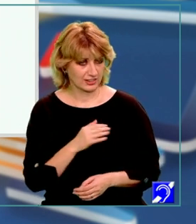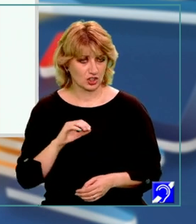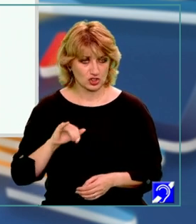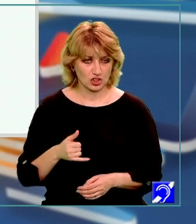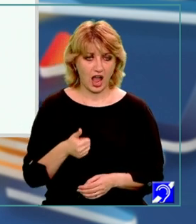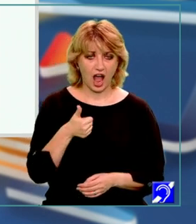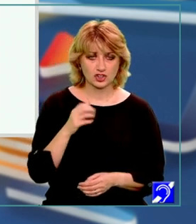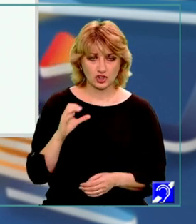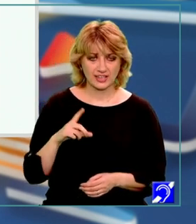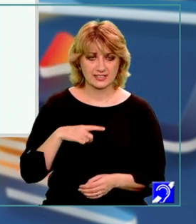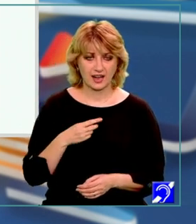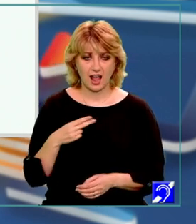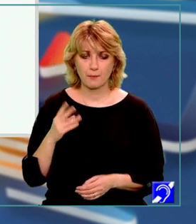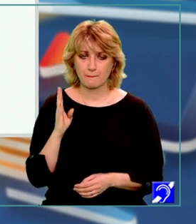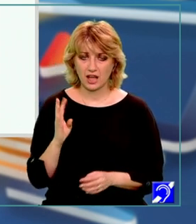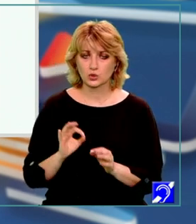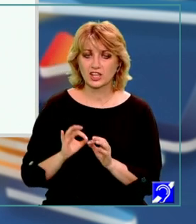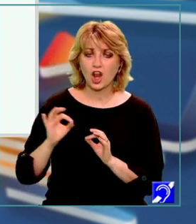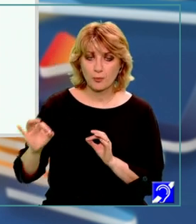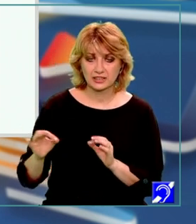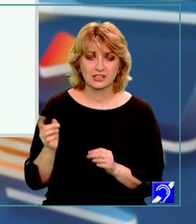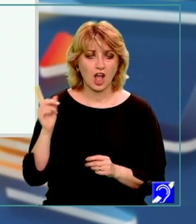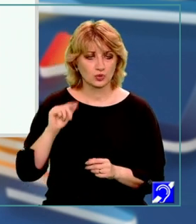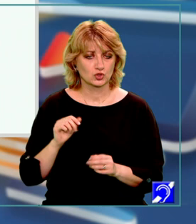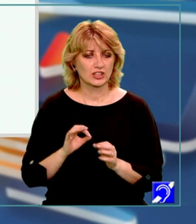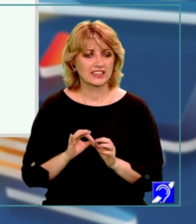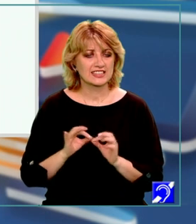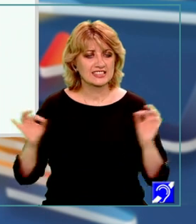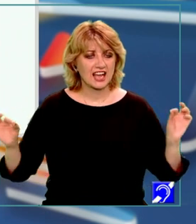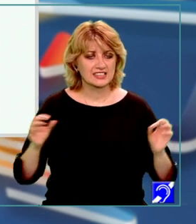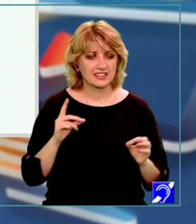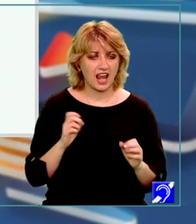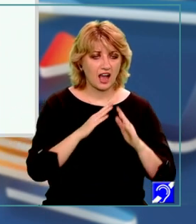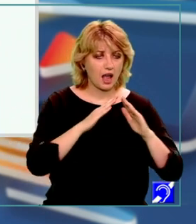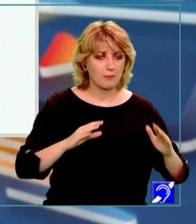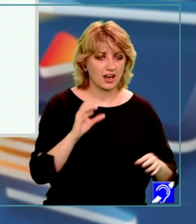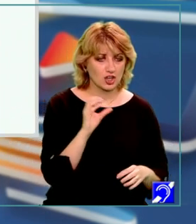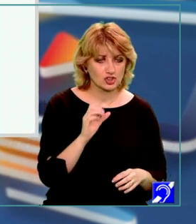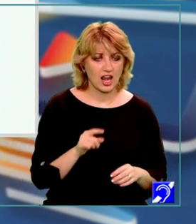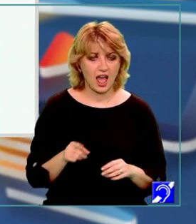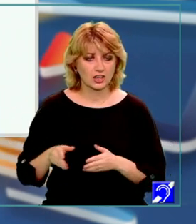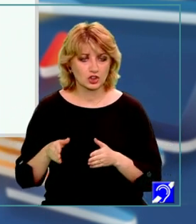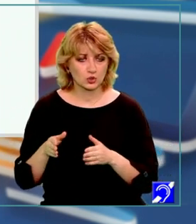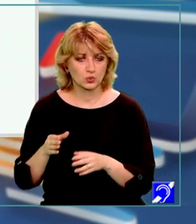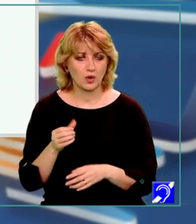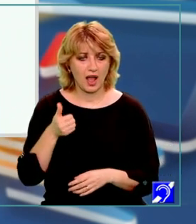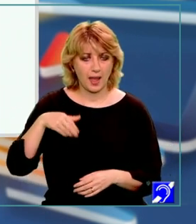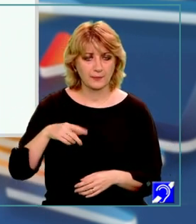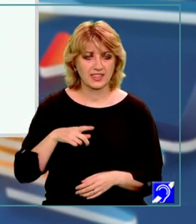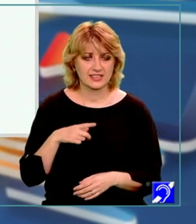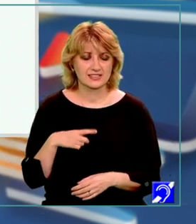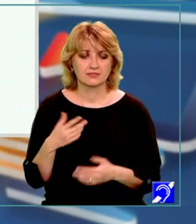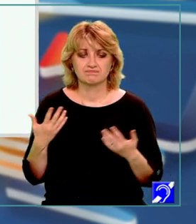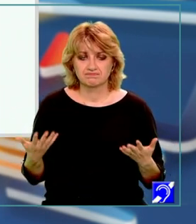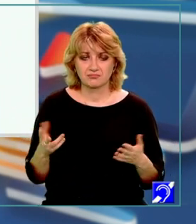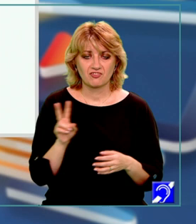și AC egal 4 km, atunci distanța de la cabana C la șoseaua AM este D. Și avem